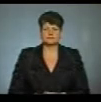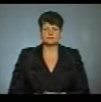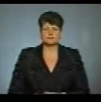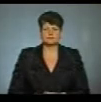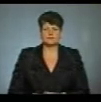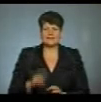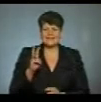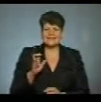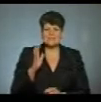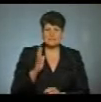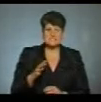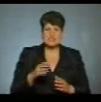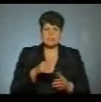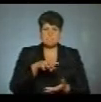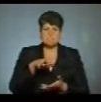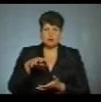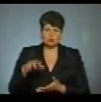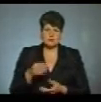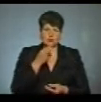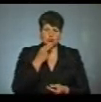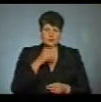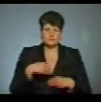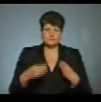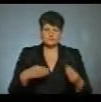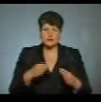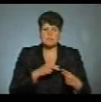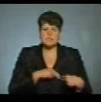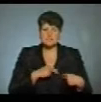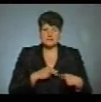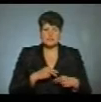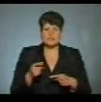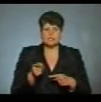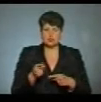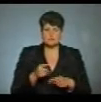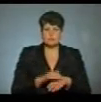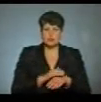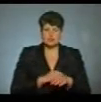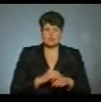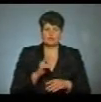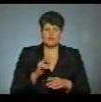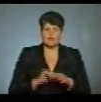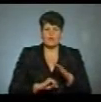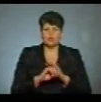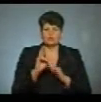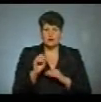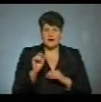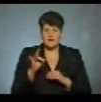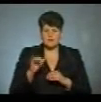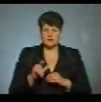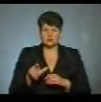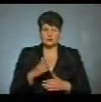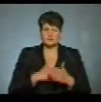350 пакунків з продуктами розвезли працівники тернопільського обладійного фонду «Карітас» – одиноким пенсіонерам, людям з